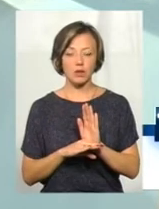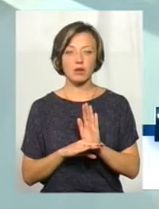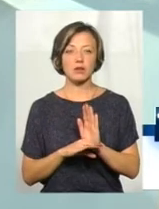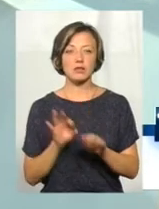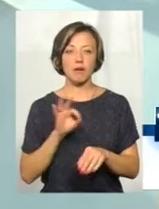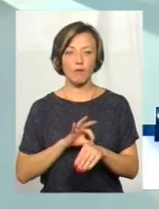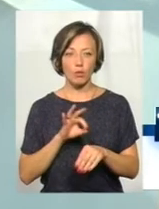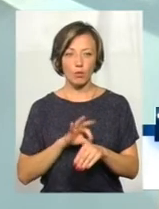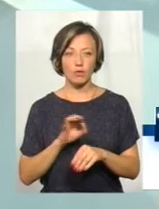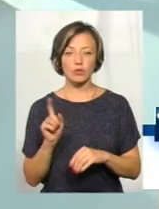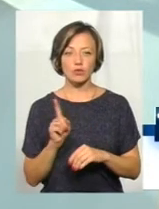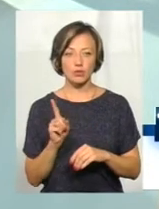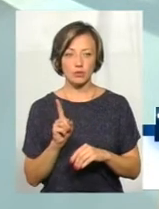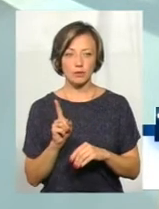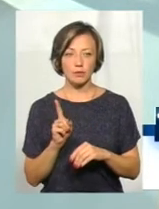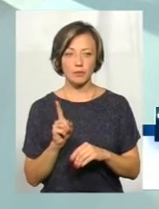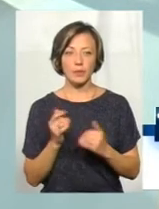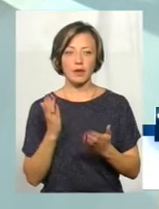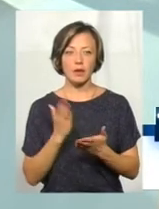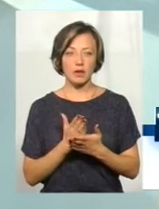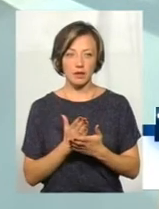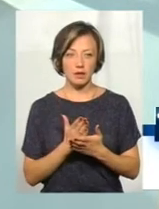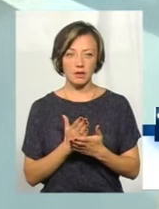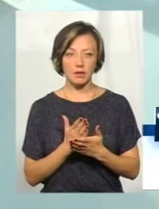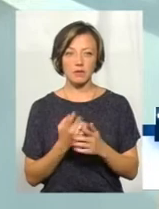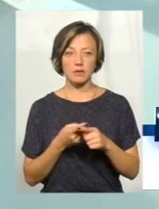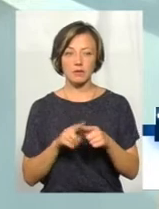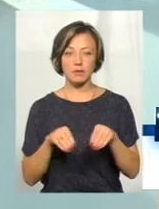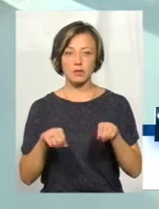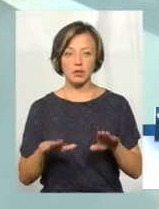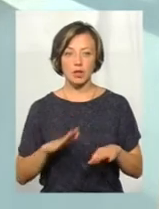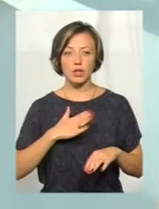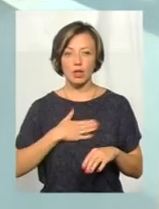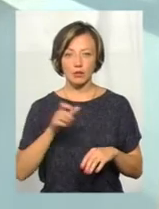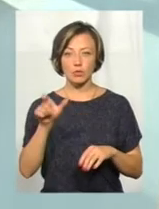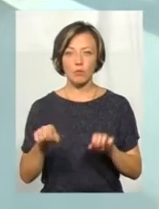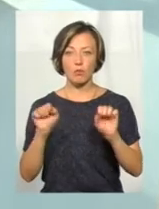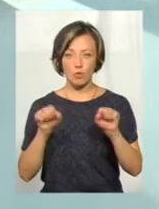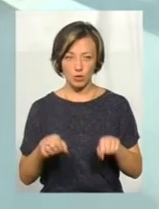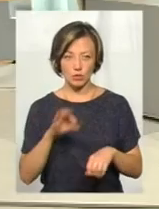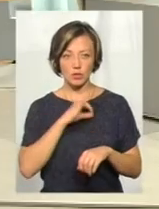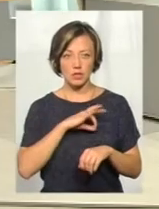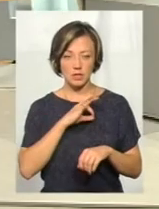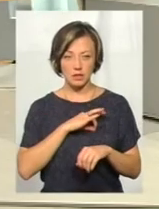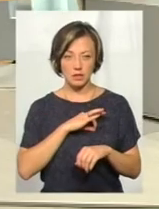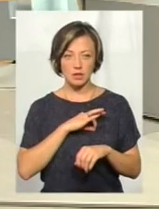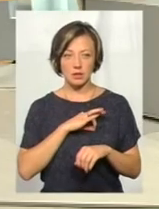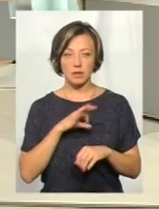захворювань, що є в тій постанові. Тобто наш телеглядачка може скористатись і